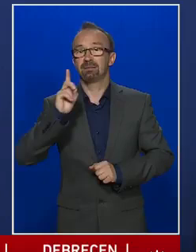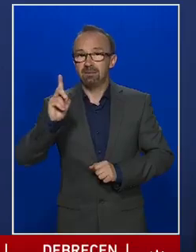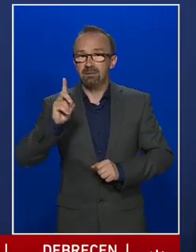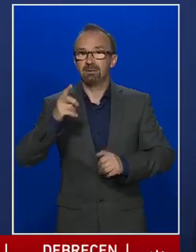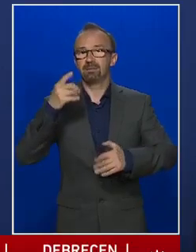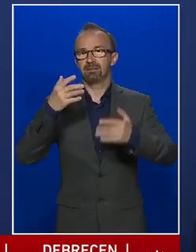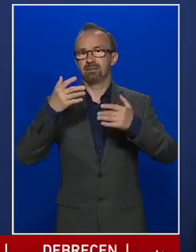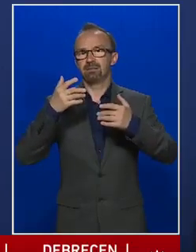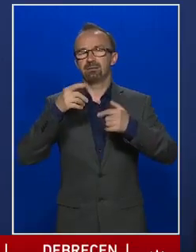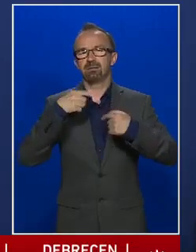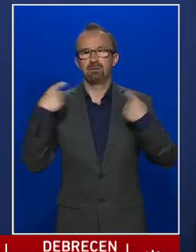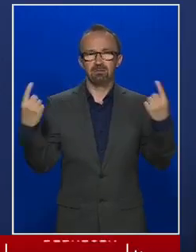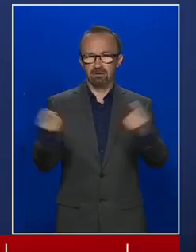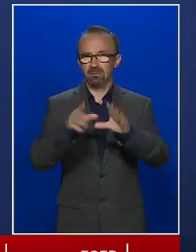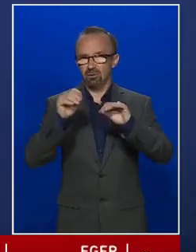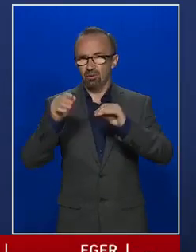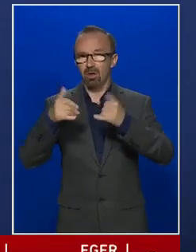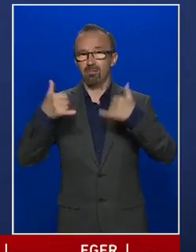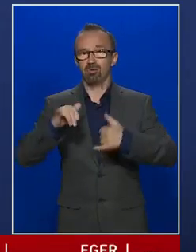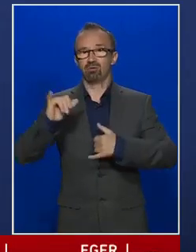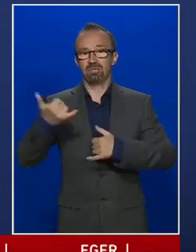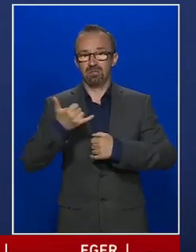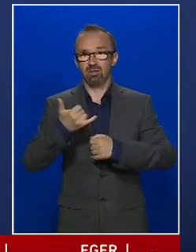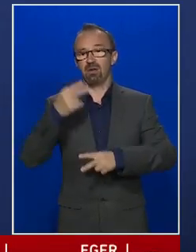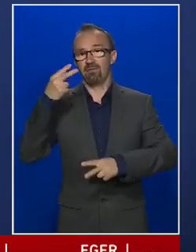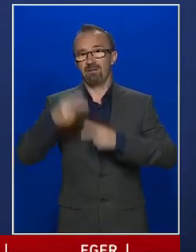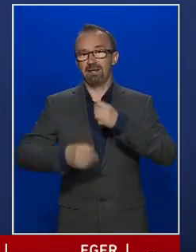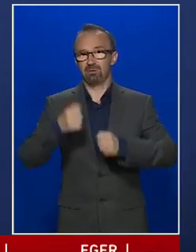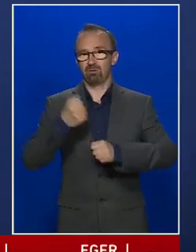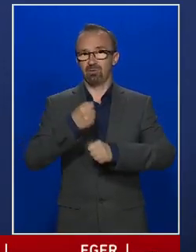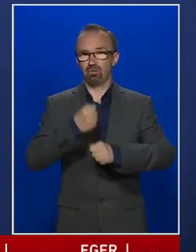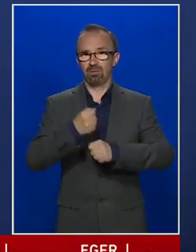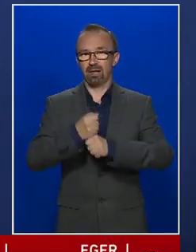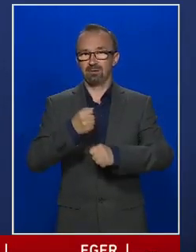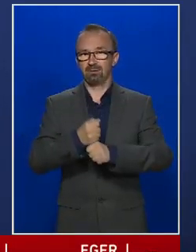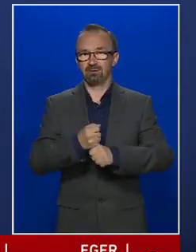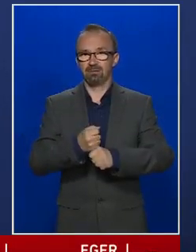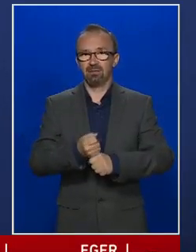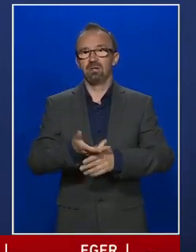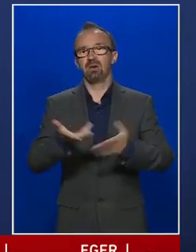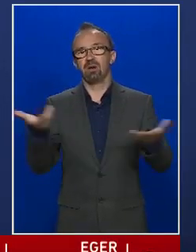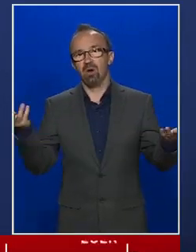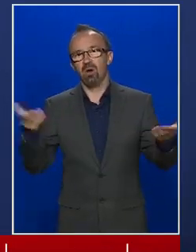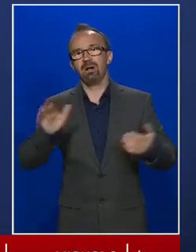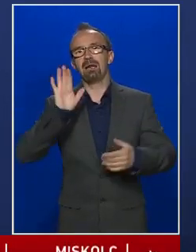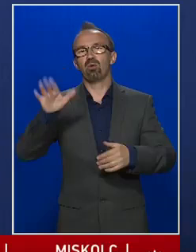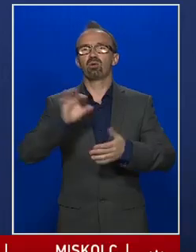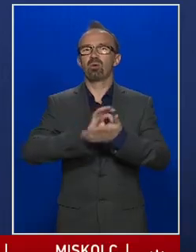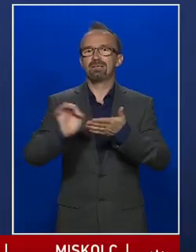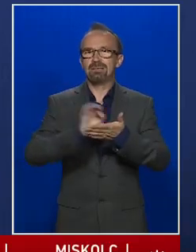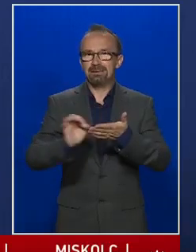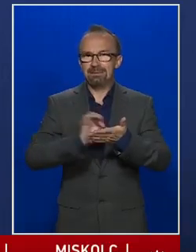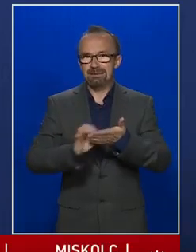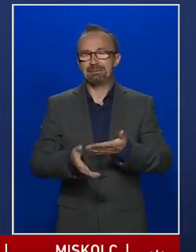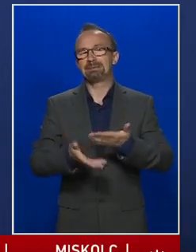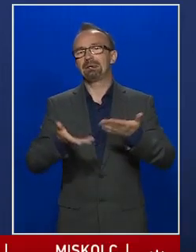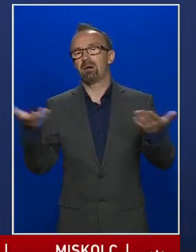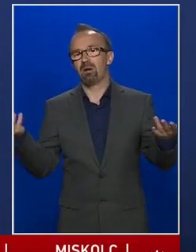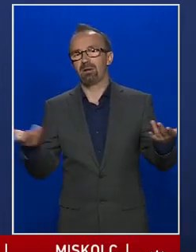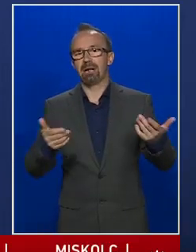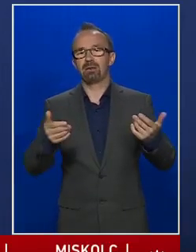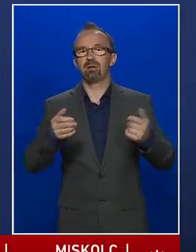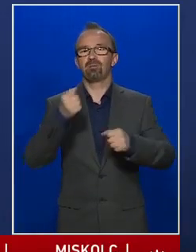számosan közülünk jelenleg is végezzük a munkánkat, akár home office-ban, akár pedig jelenléttel,